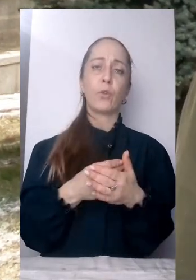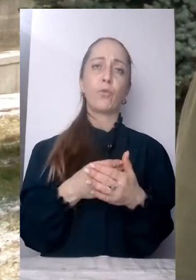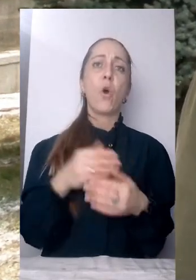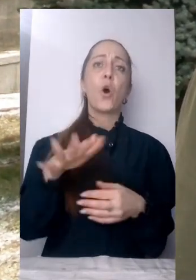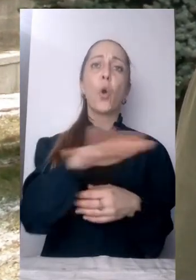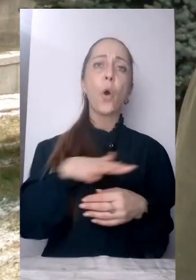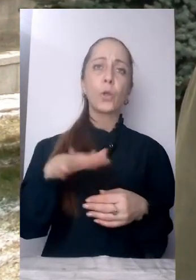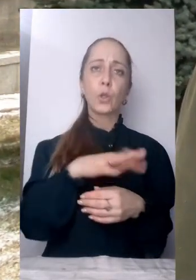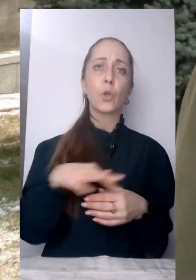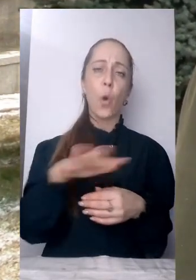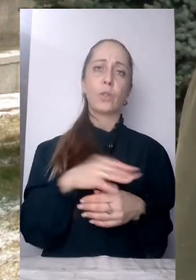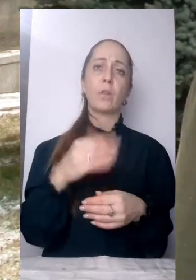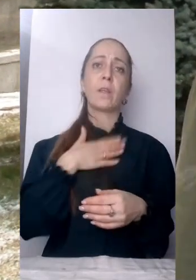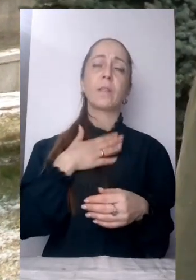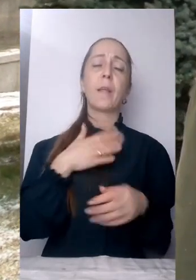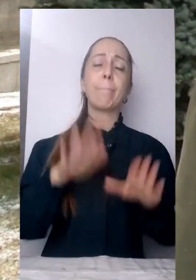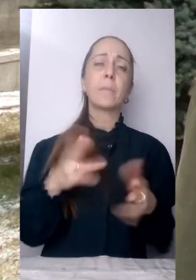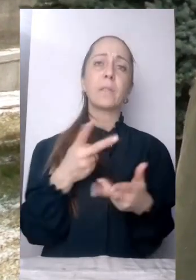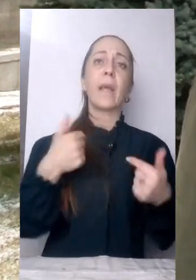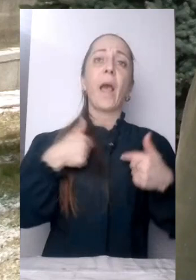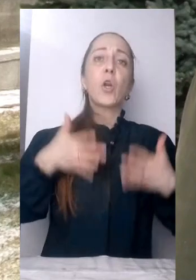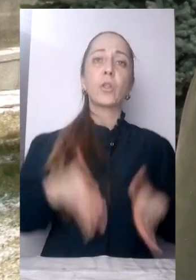місце, де я родилась, це всі пам'ятання.